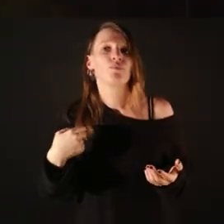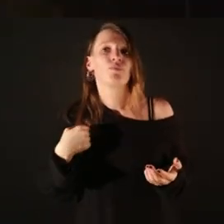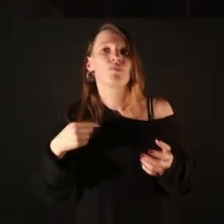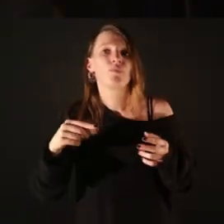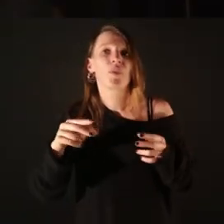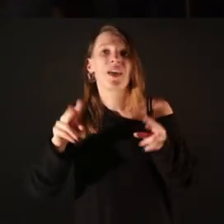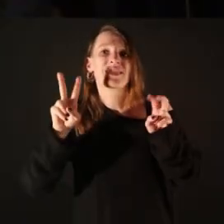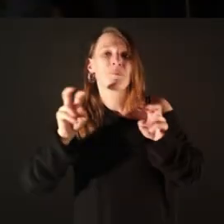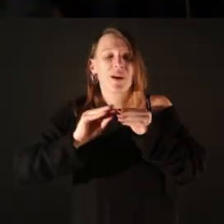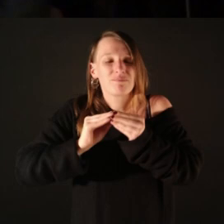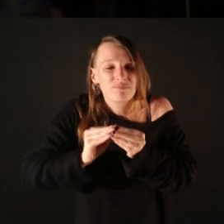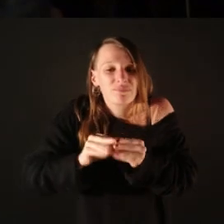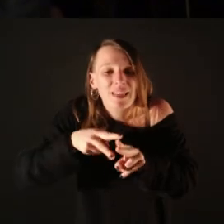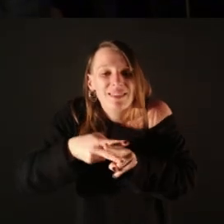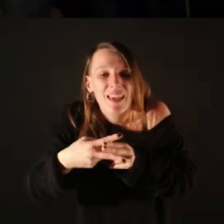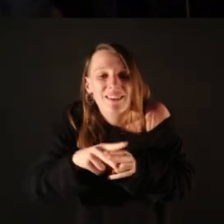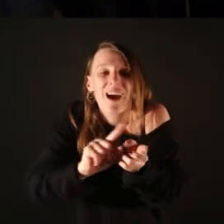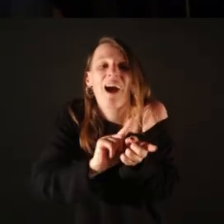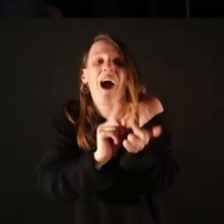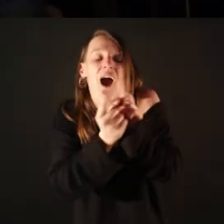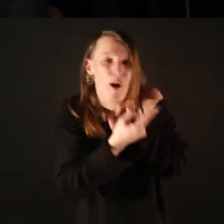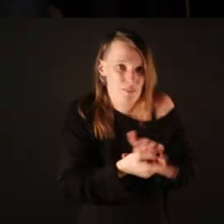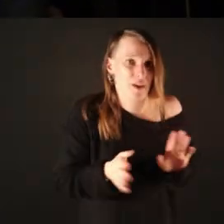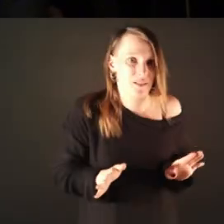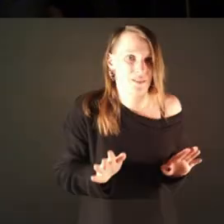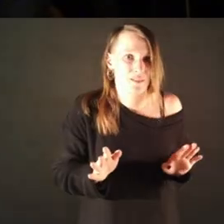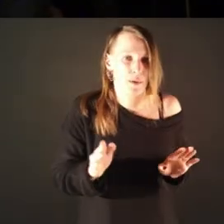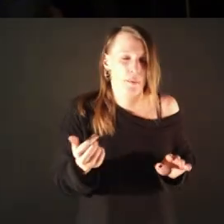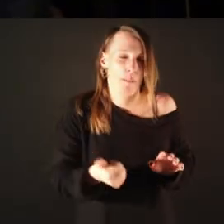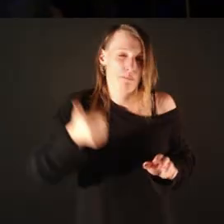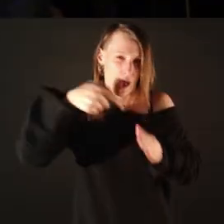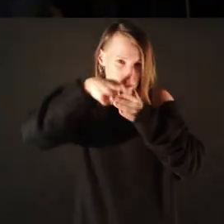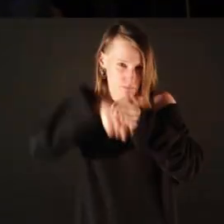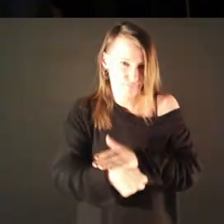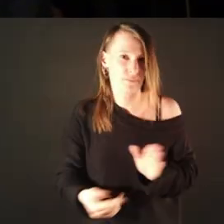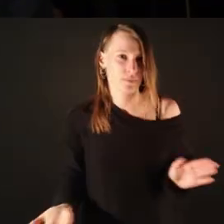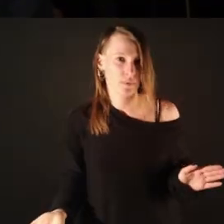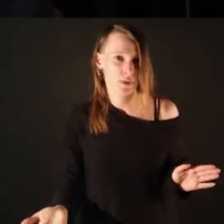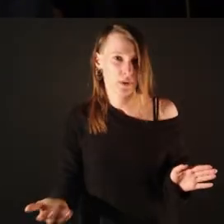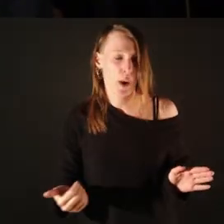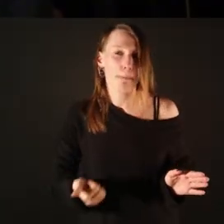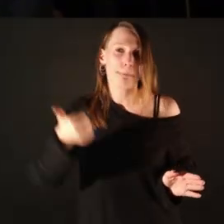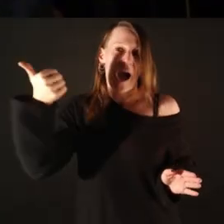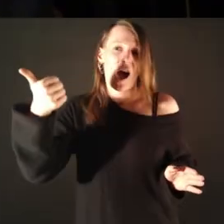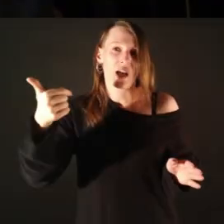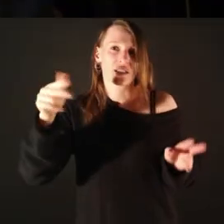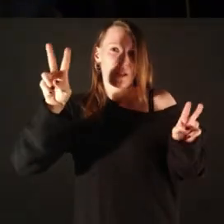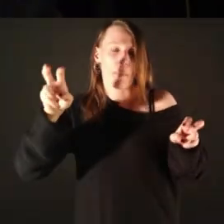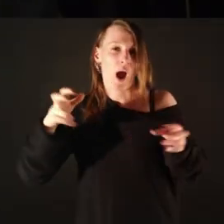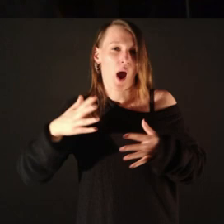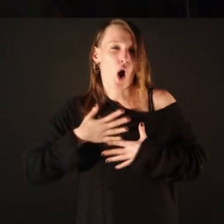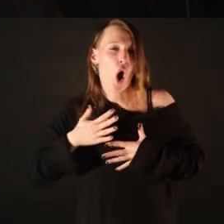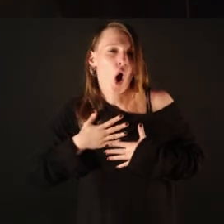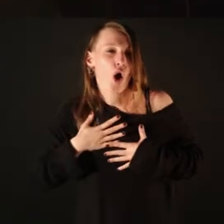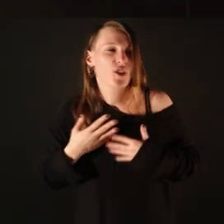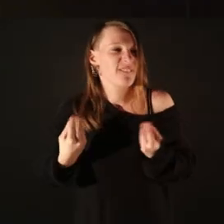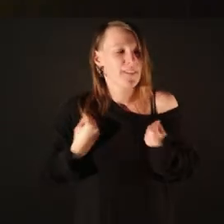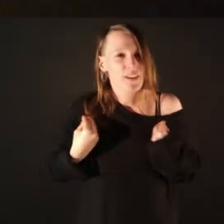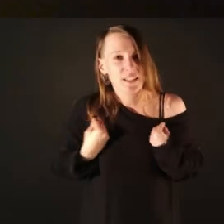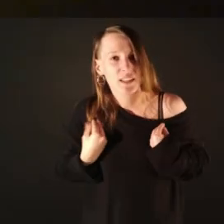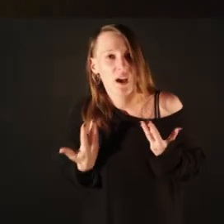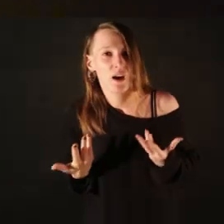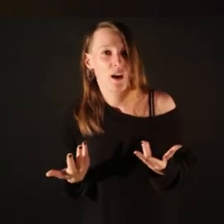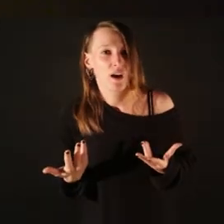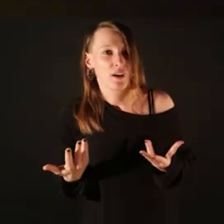canviant molt el com fer els tallers, i els estic fent molt més que és el que et deia. Sí, més des del cos, més des de la